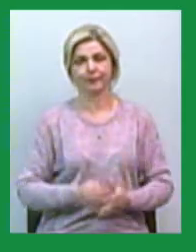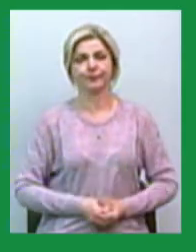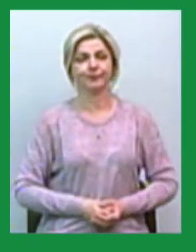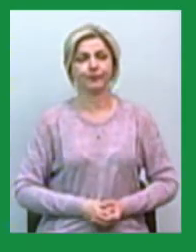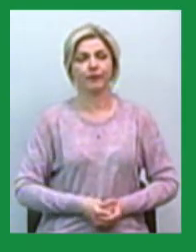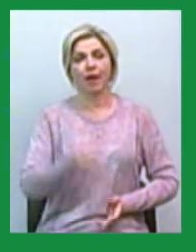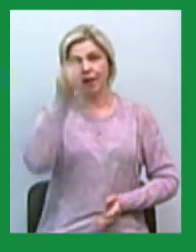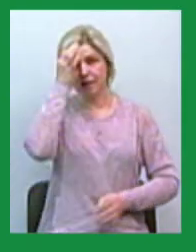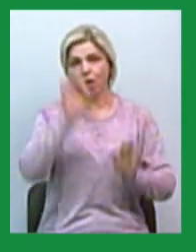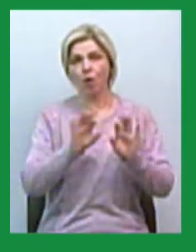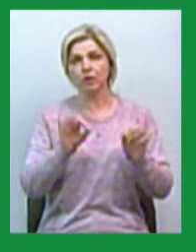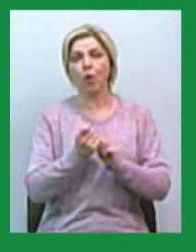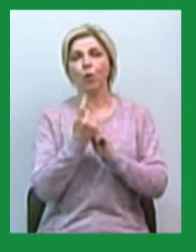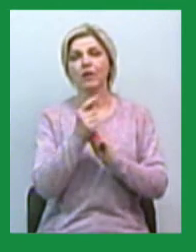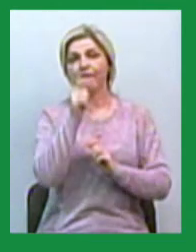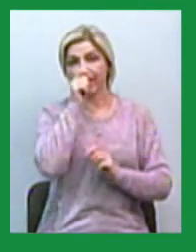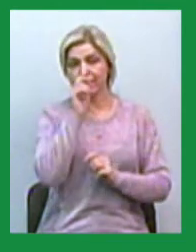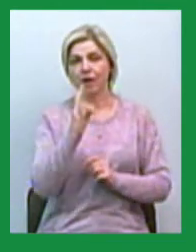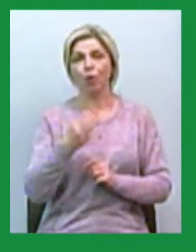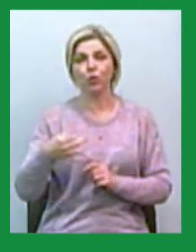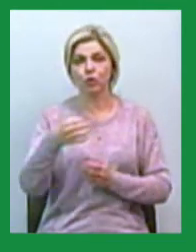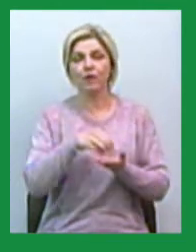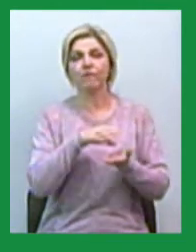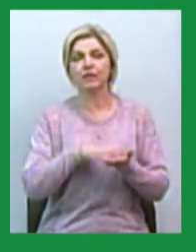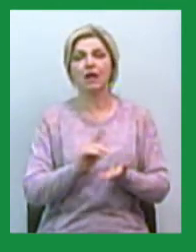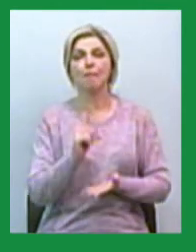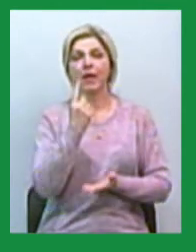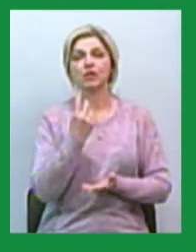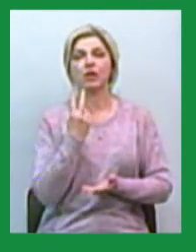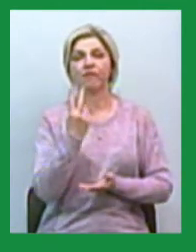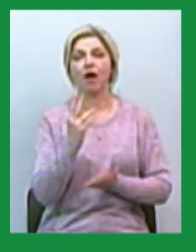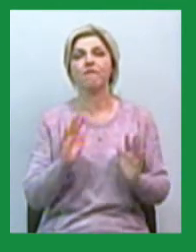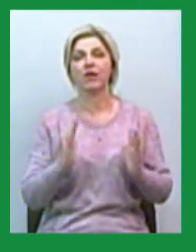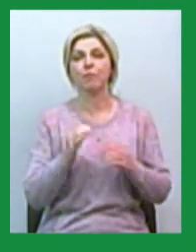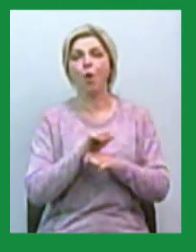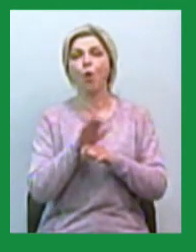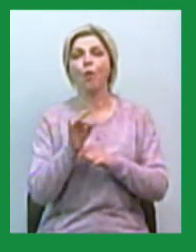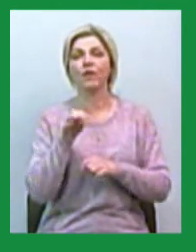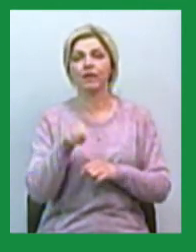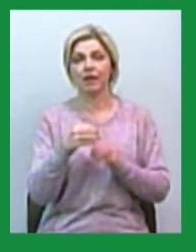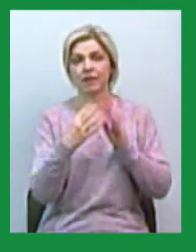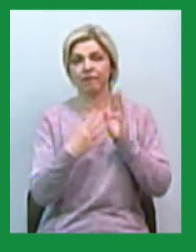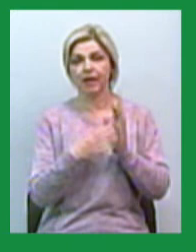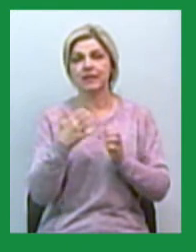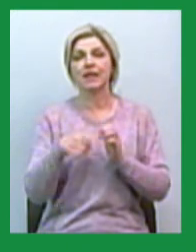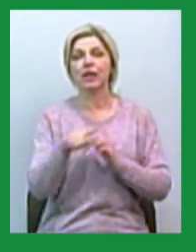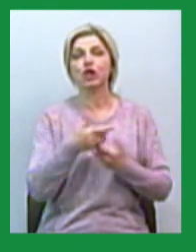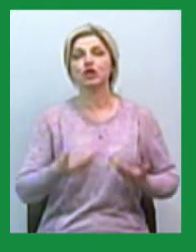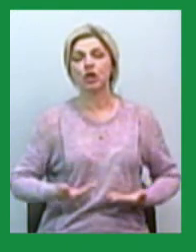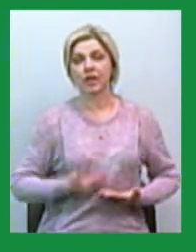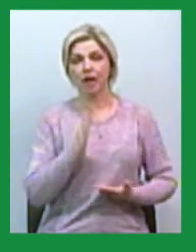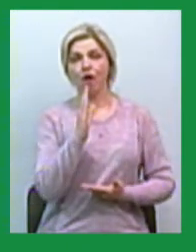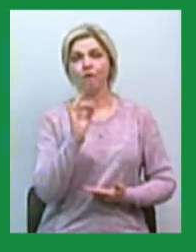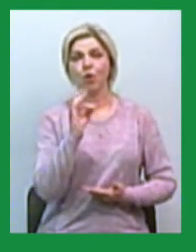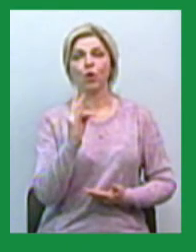Нагадаємо, 11 квітня на Миколаївщині зафіксовано перші два випадки COVID-19 серед жителів села Воронівка Вознесенського